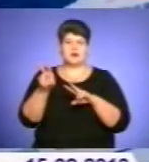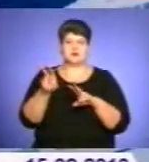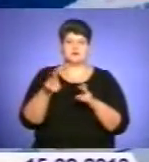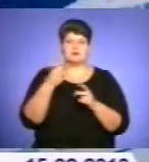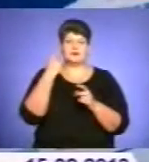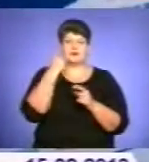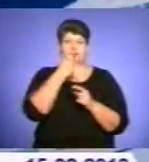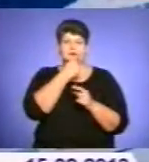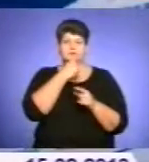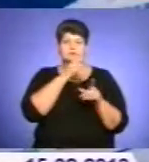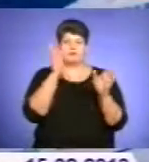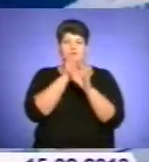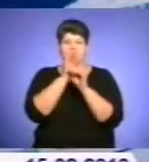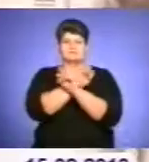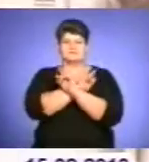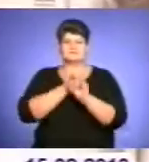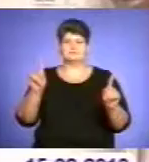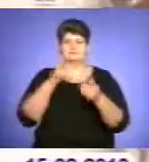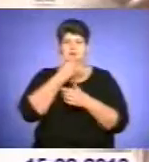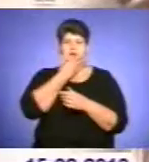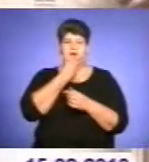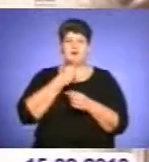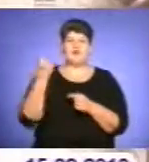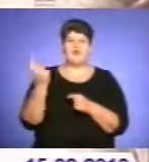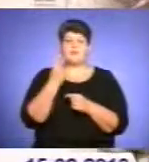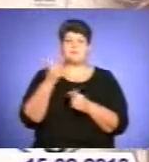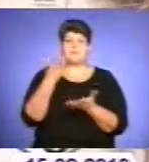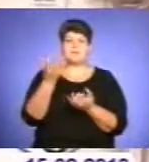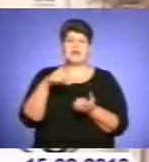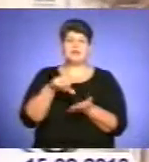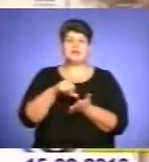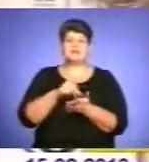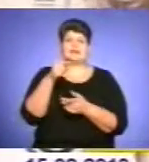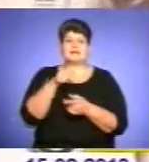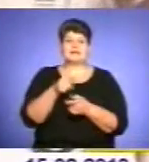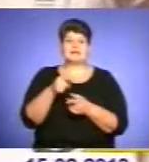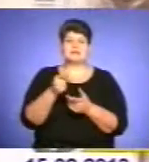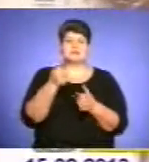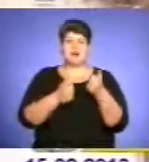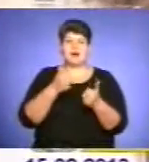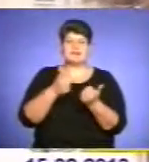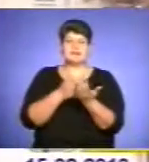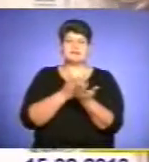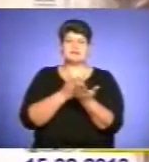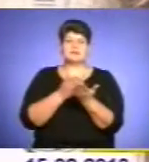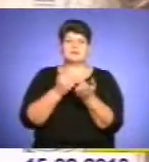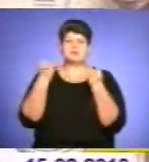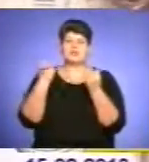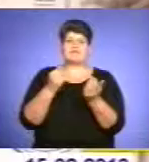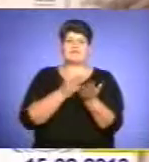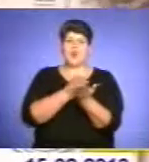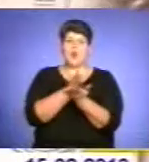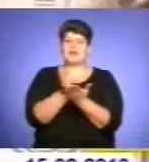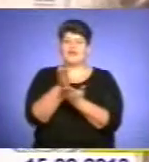природа по-особливому красива. Я вперше брала участь у таких змаганнях з орієнтуванням, але ми ходимо в Карпати, в піші